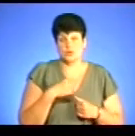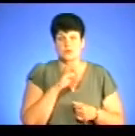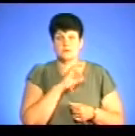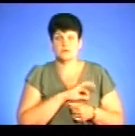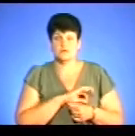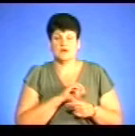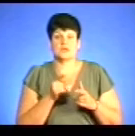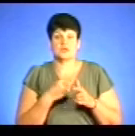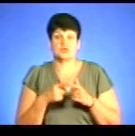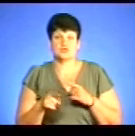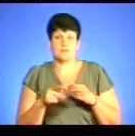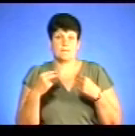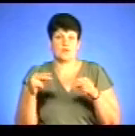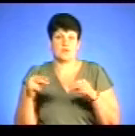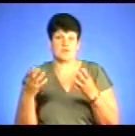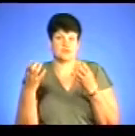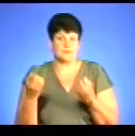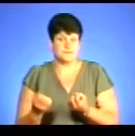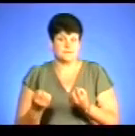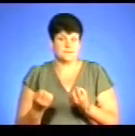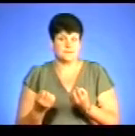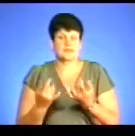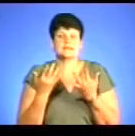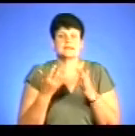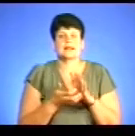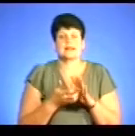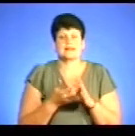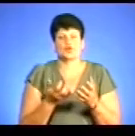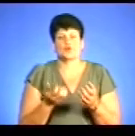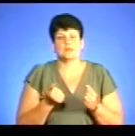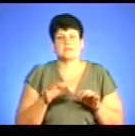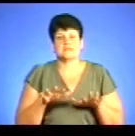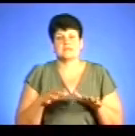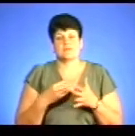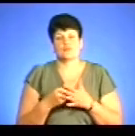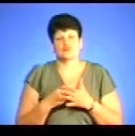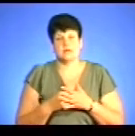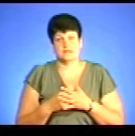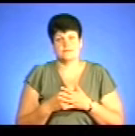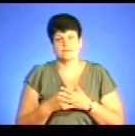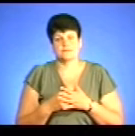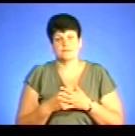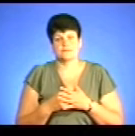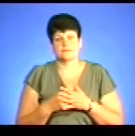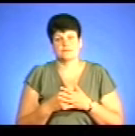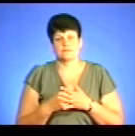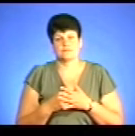чи для перепродажу. Скільки недоотримав місцевий бюджет, скільки ми знаємо, що акцез – це